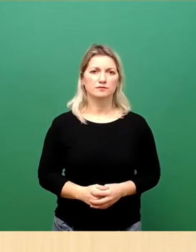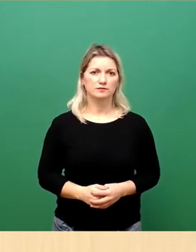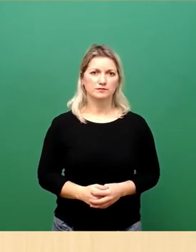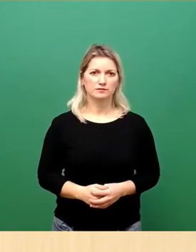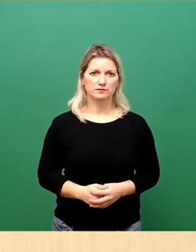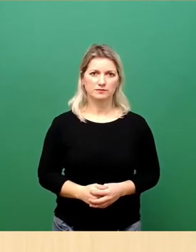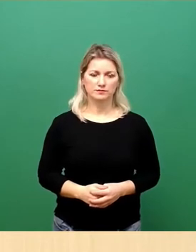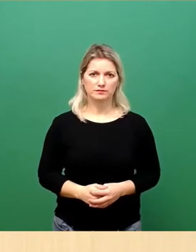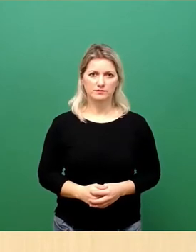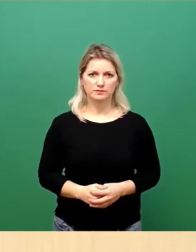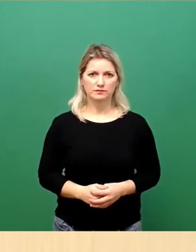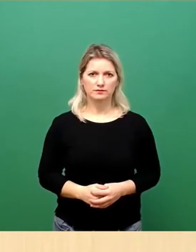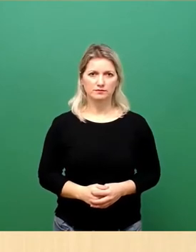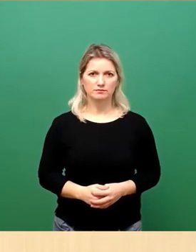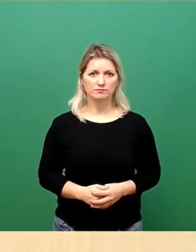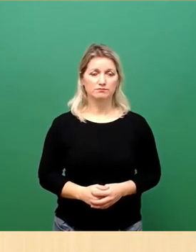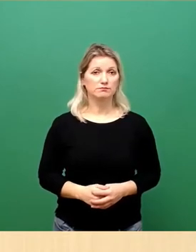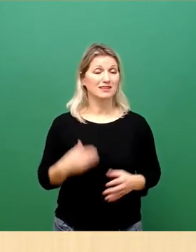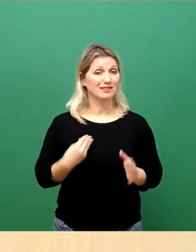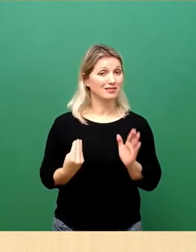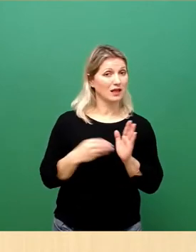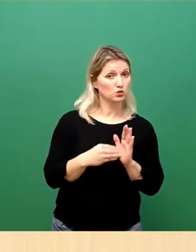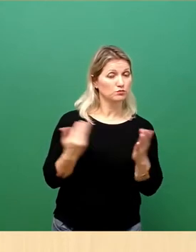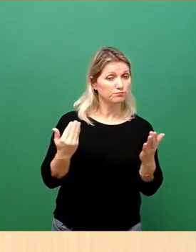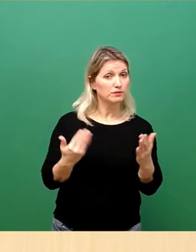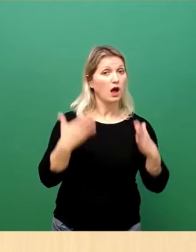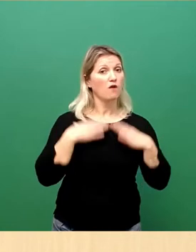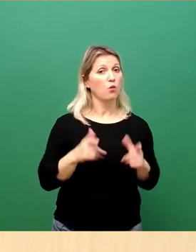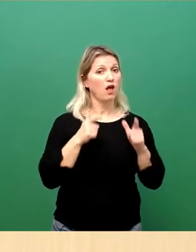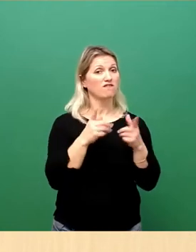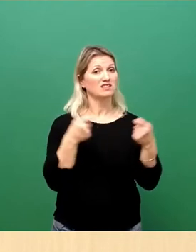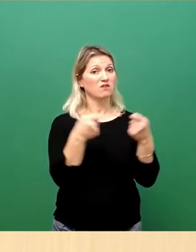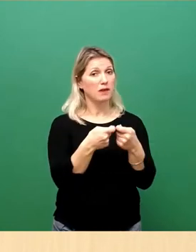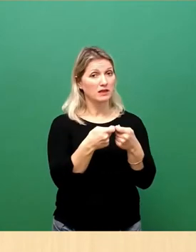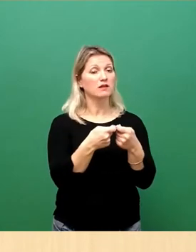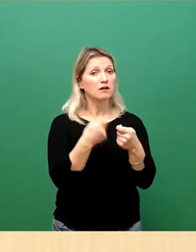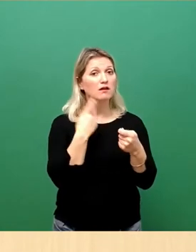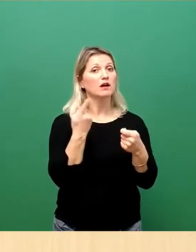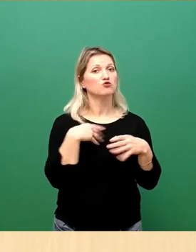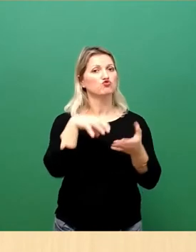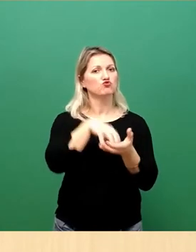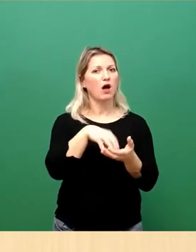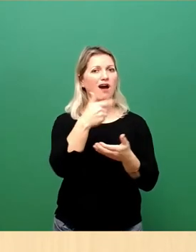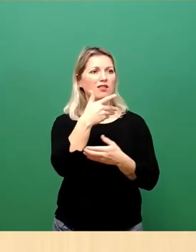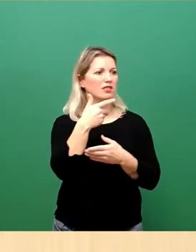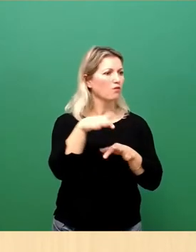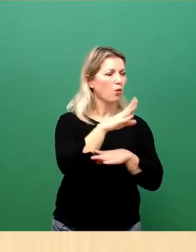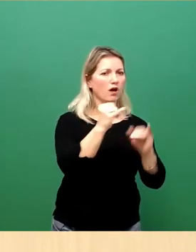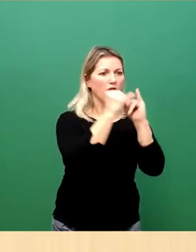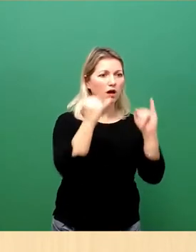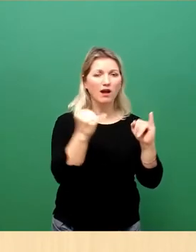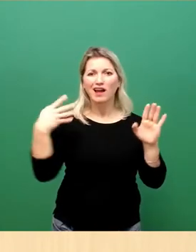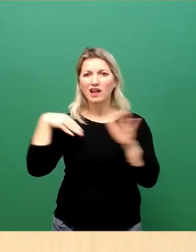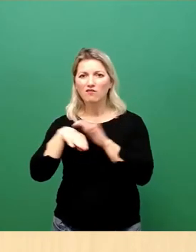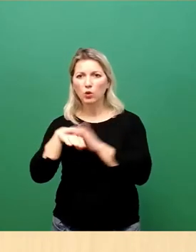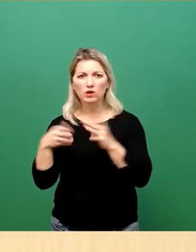Weiter werden wir mit den Wohlfahrtsverbänden Anlaufstellen in der Stadt schaffen, damit Geflüchtete erste Informationen erhalten und